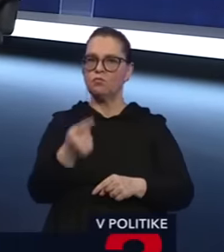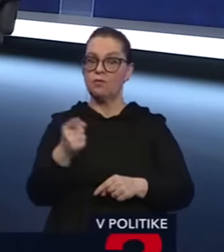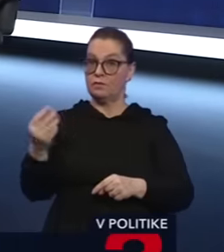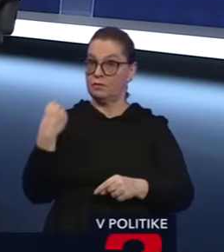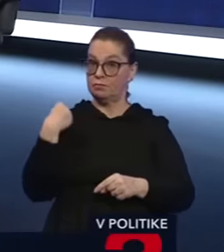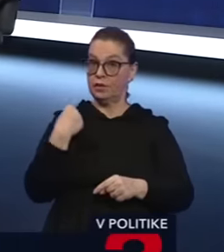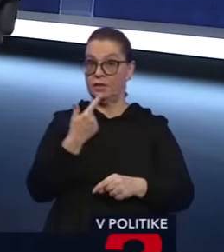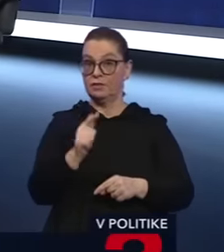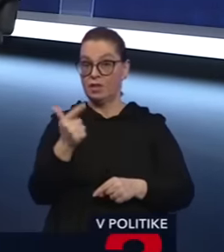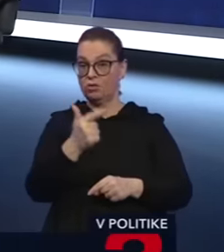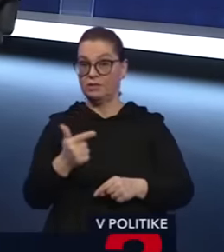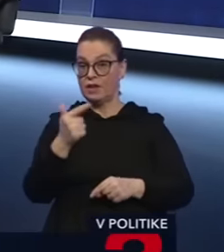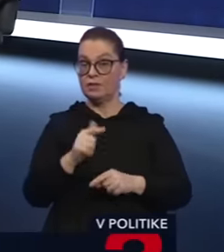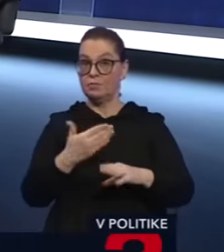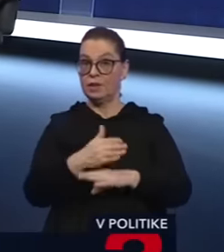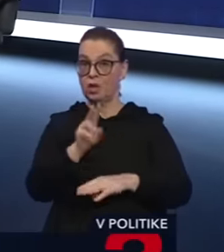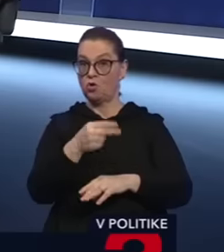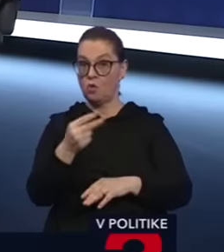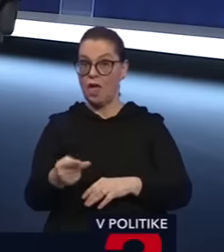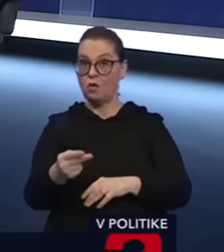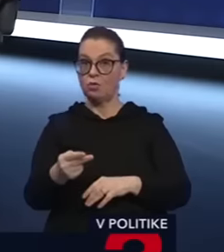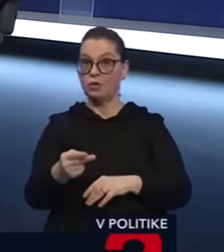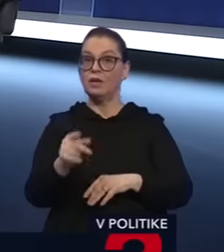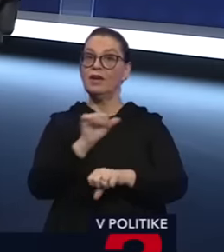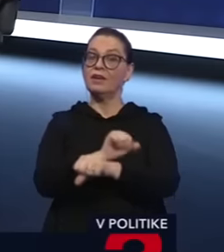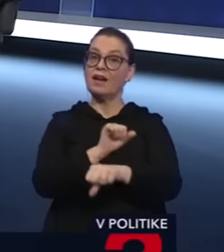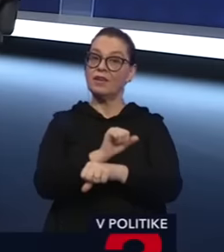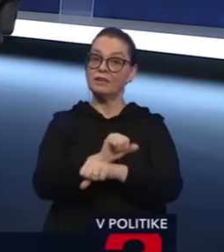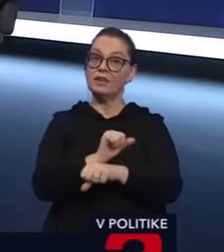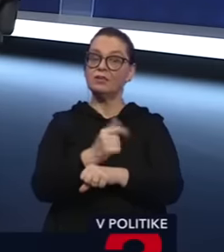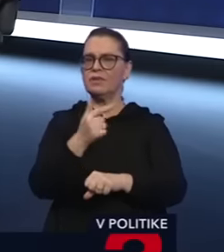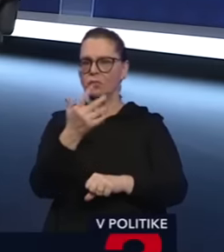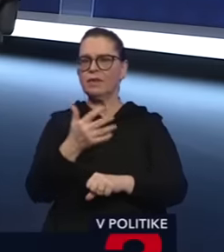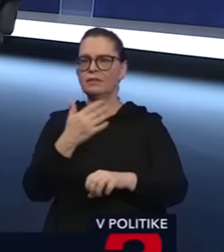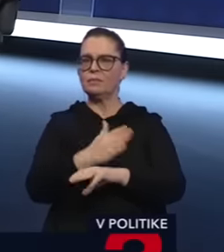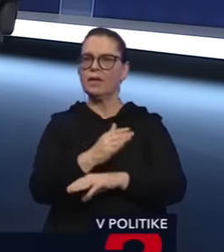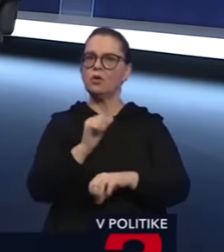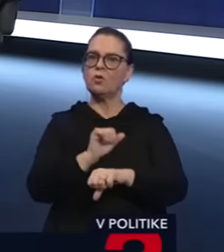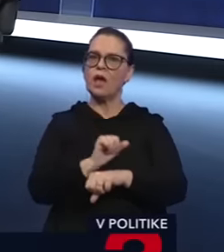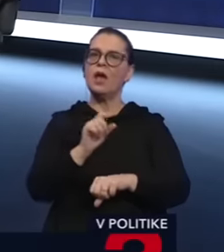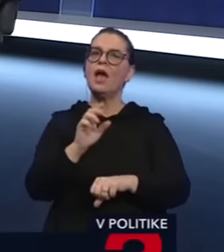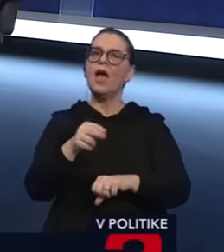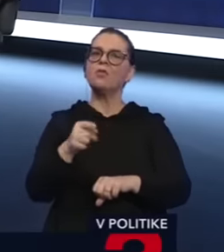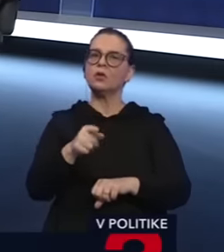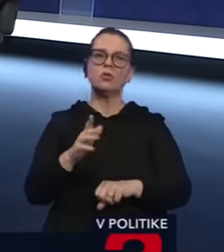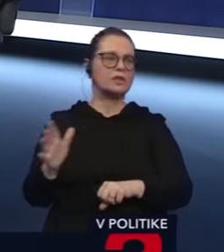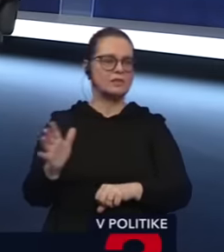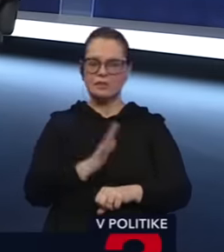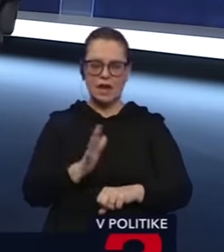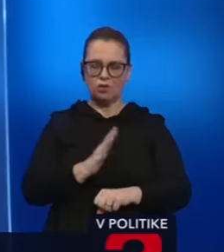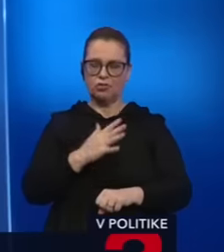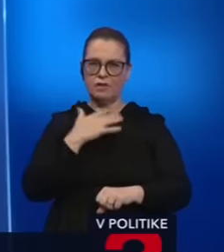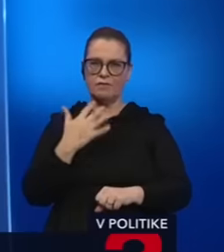pýtate, že či 220 miliónov eur na väznice je málo alebo veľa, no podľa mňa to je škandalozne veľa.